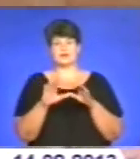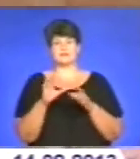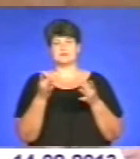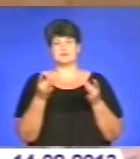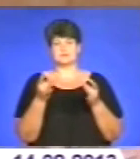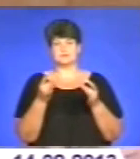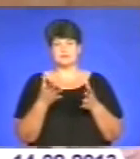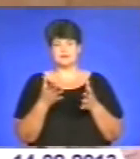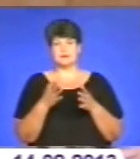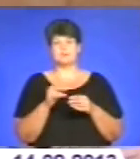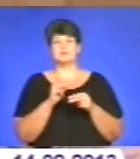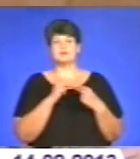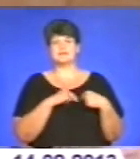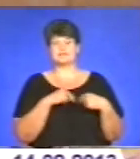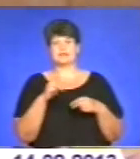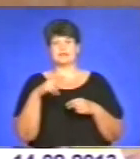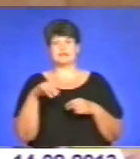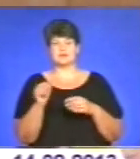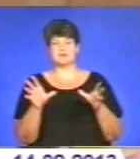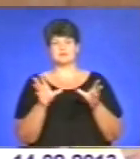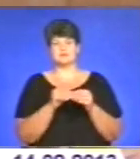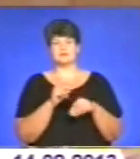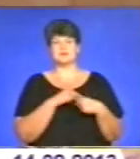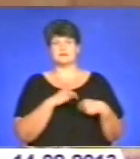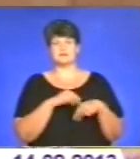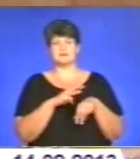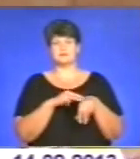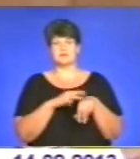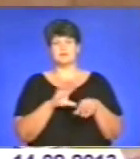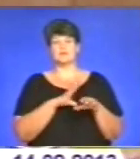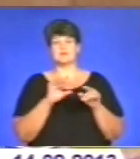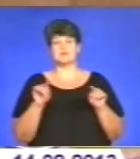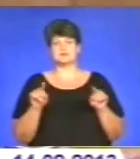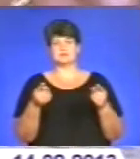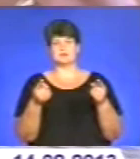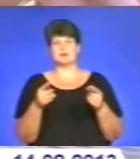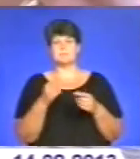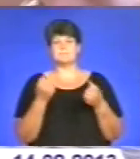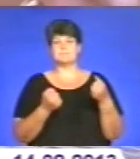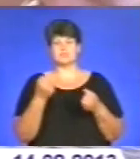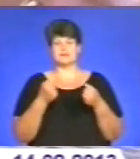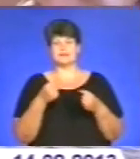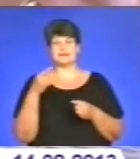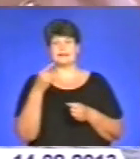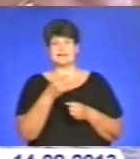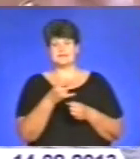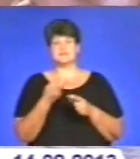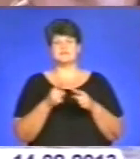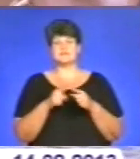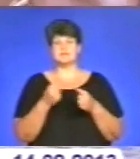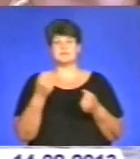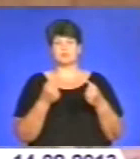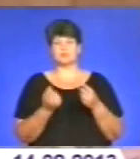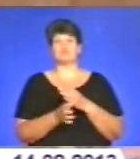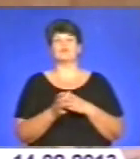Працівниками ДАІ, спільно з працівниками Тернопського районного відділу була затримана автомашина-таксиста. В даній автомашині був